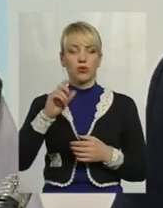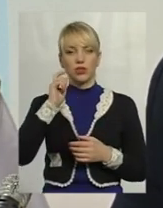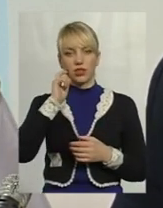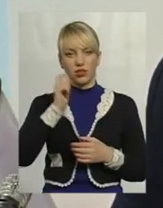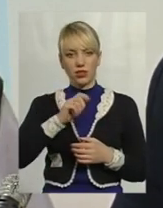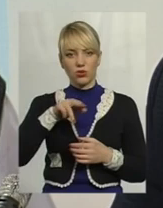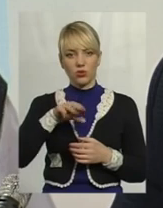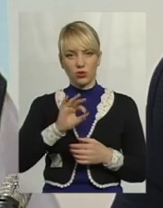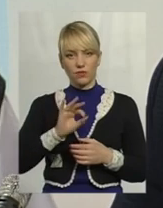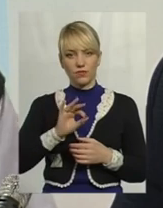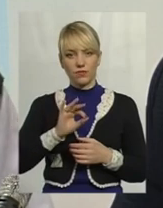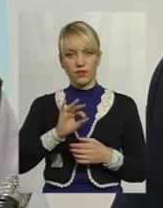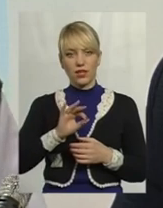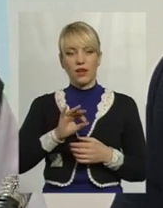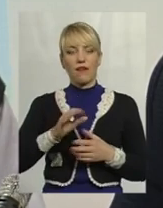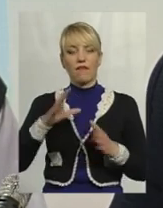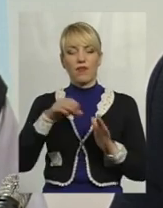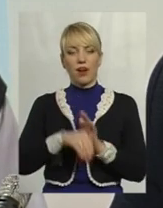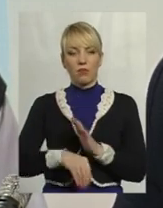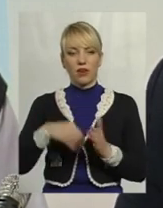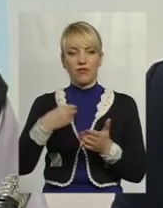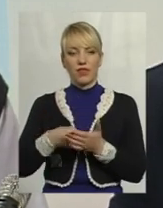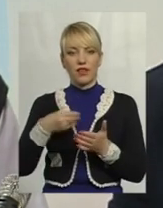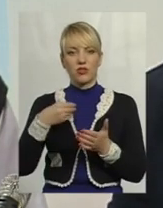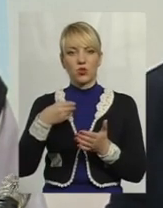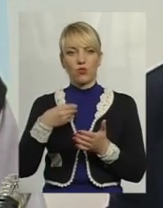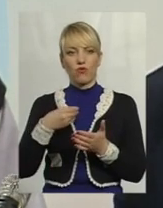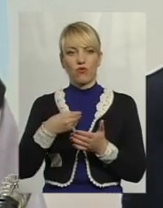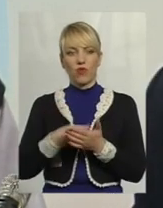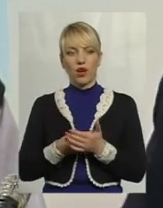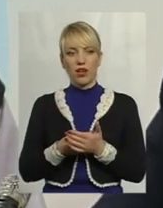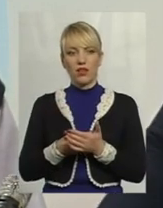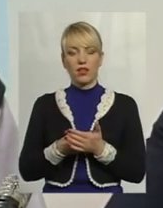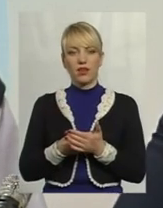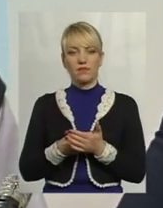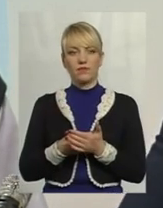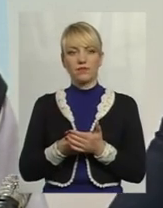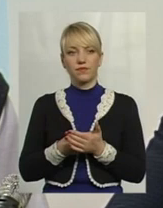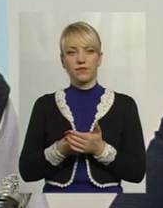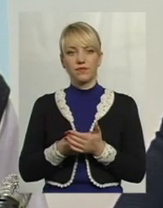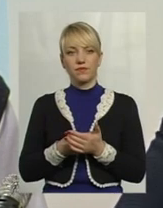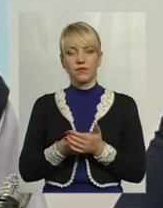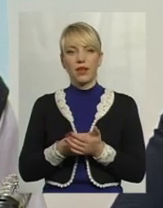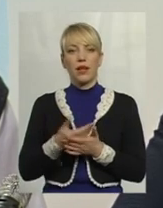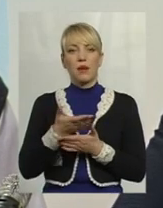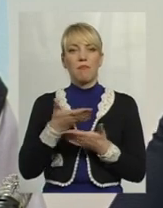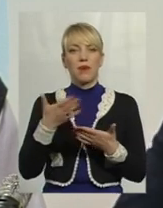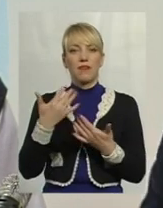в рамках фінансувань, до речі, ми вже маємо